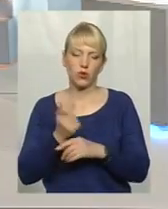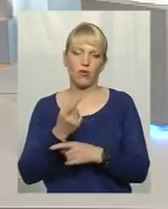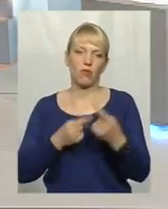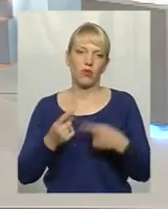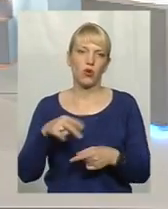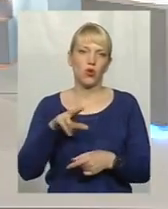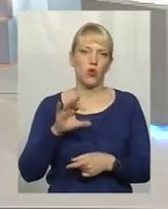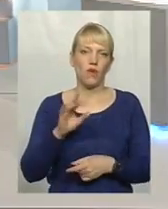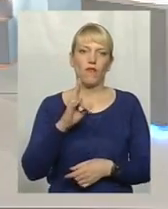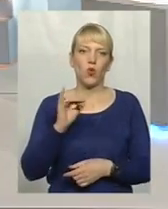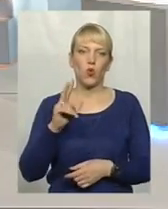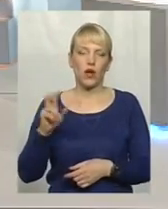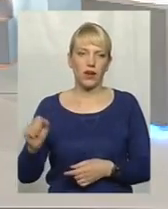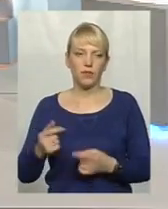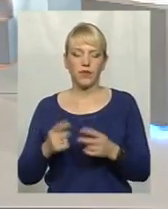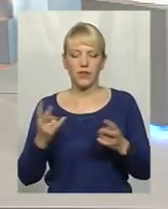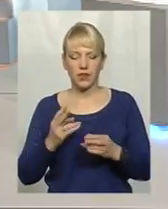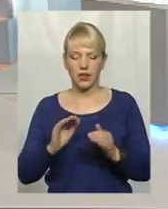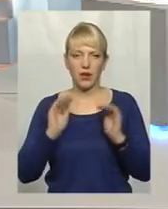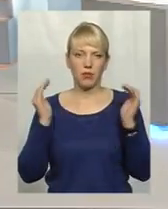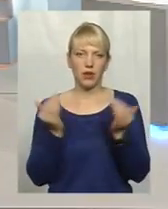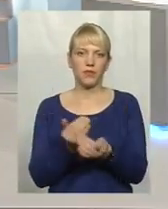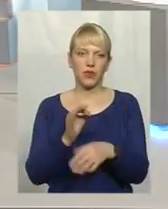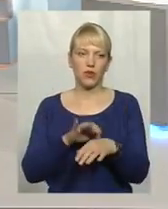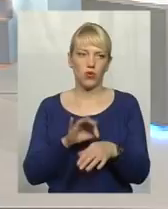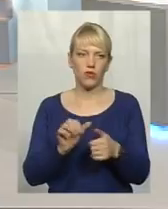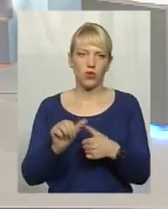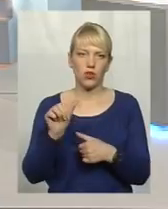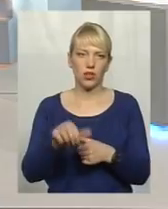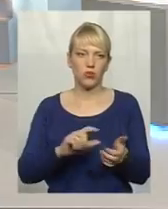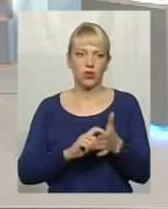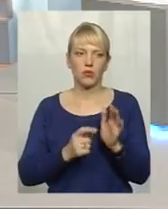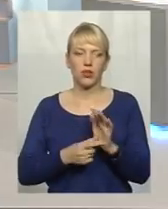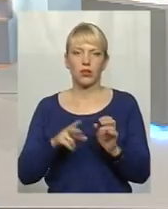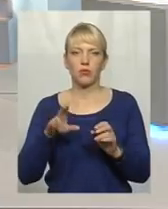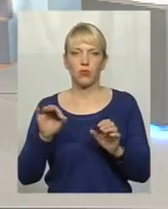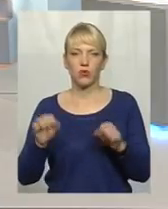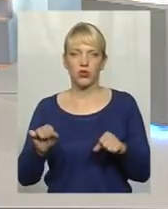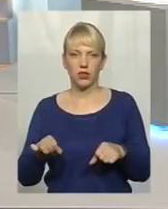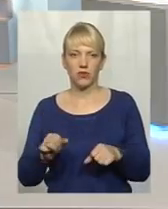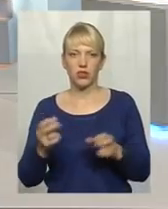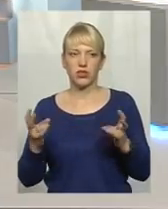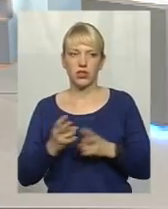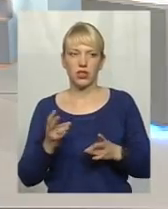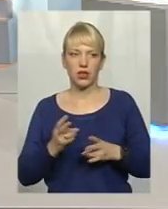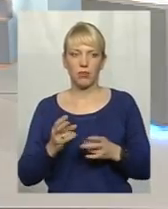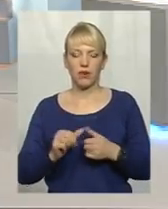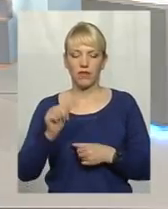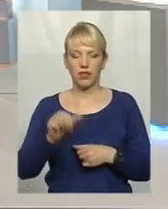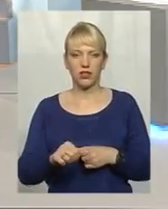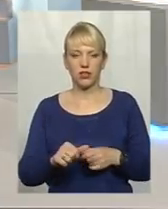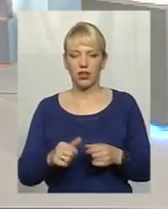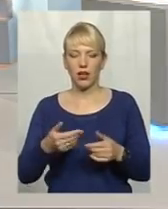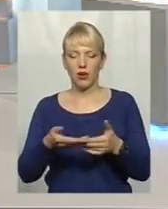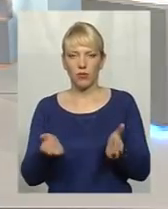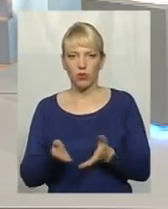Потрібно ізолювати хворого в окрему кімнату при можливості, потрібно виділити окремий